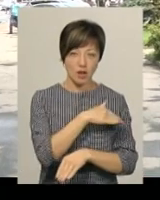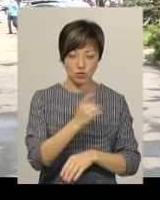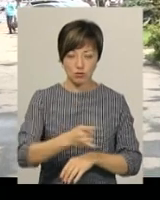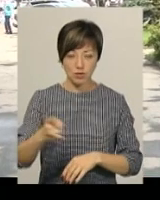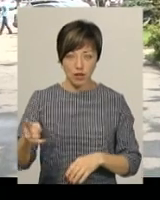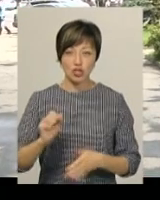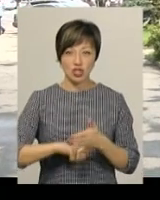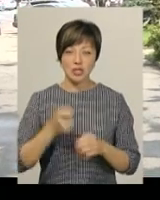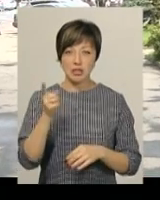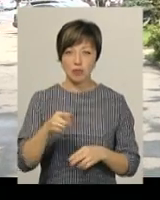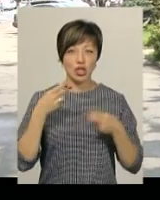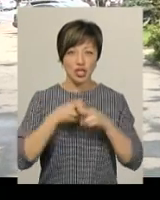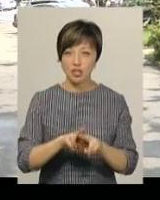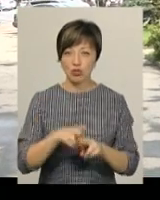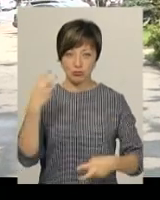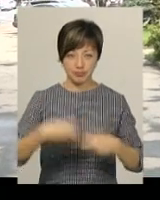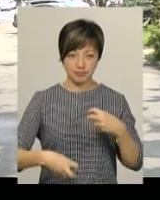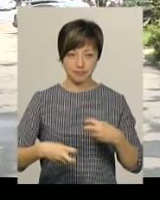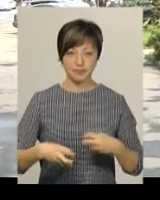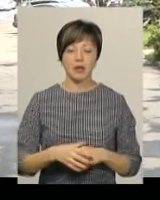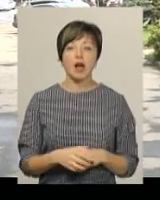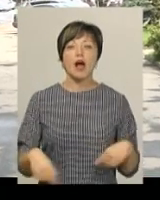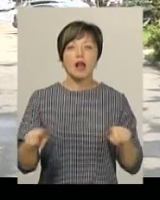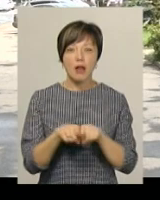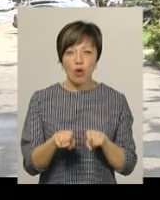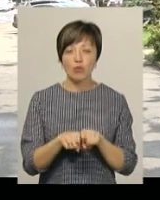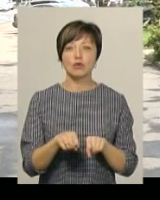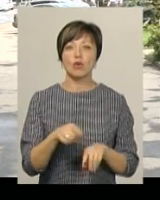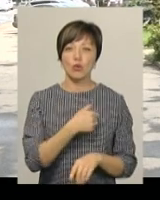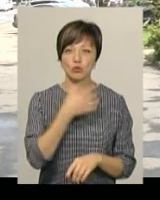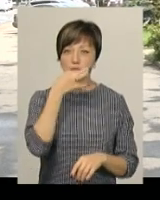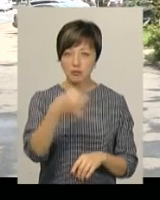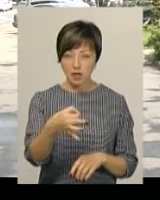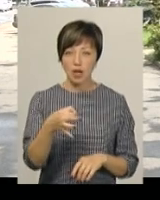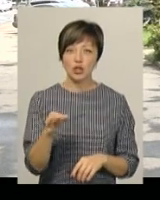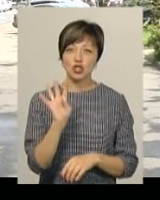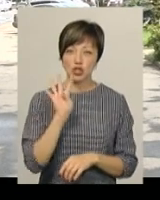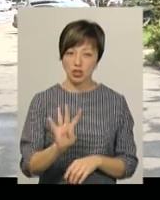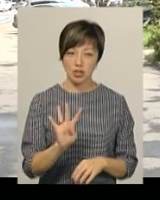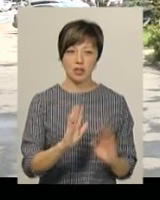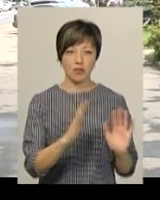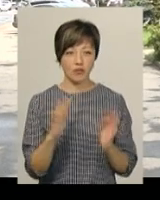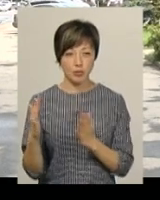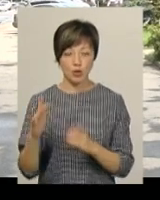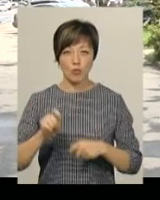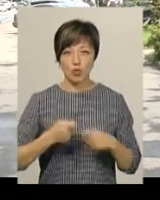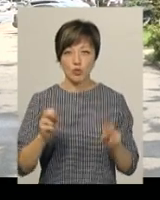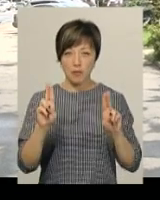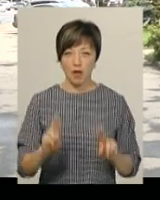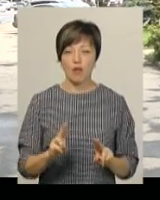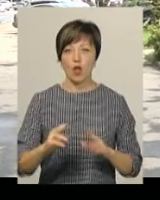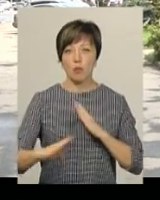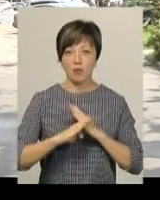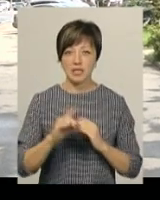були технічно несправними. Хочу також акцентувати увагу на те, що 4 випадки порушень правил дорожнього руху нам допомогли